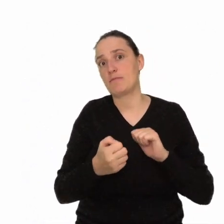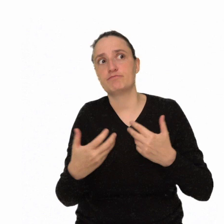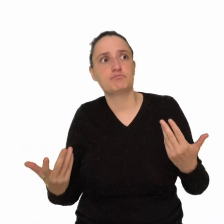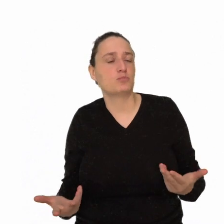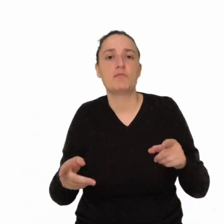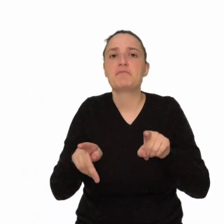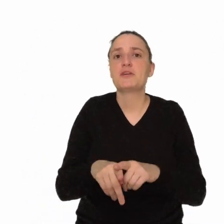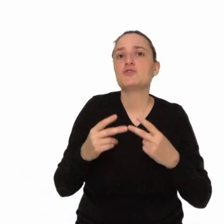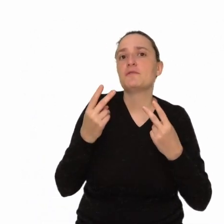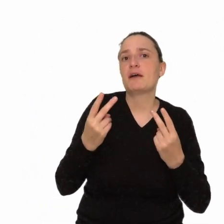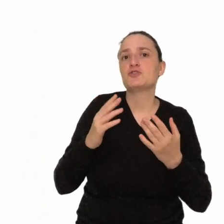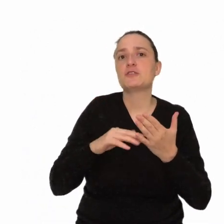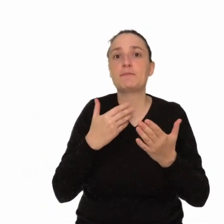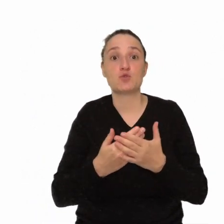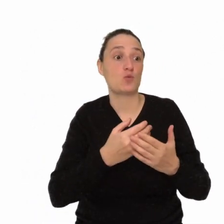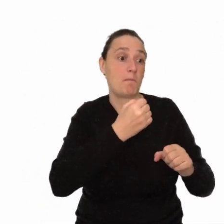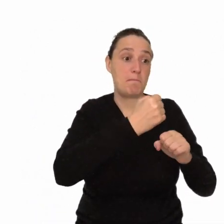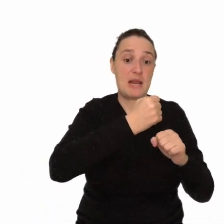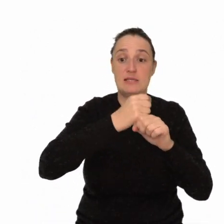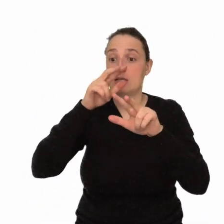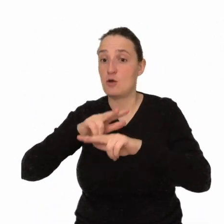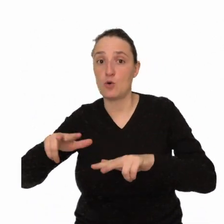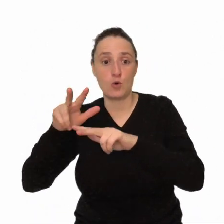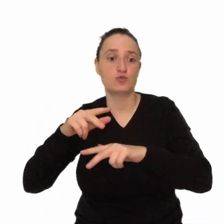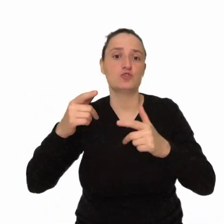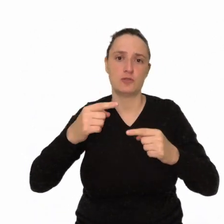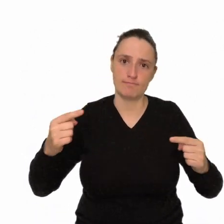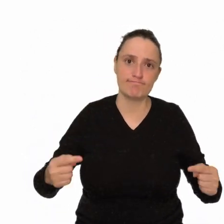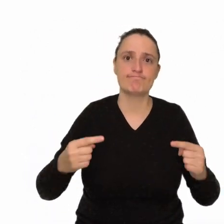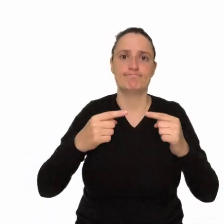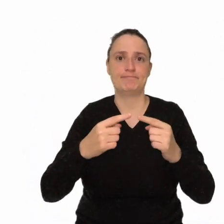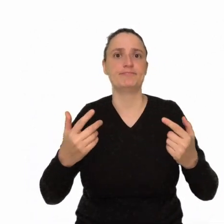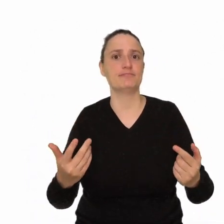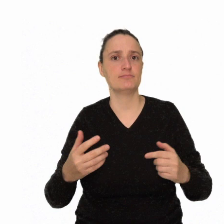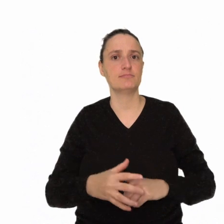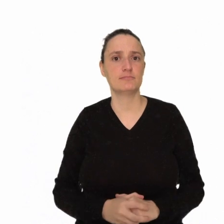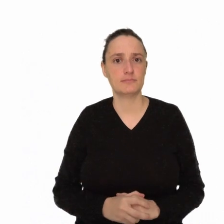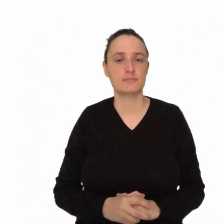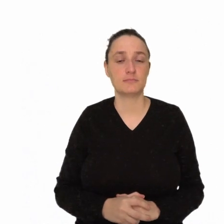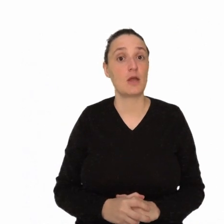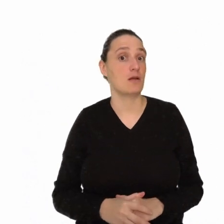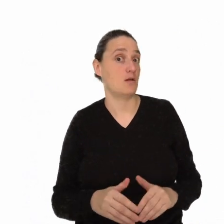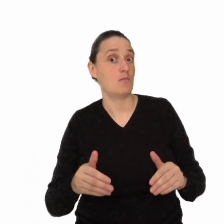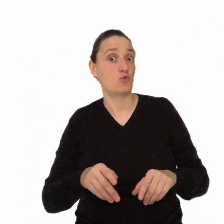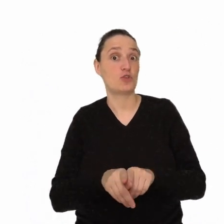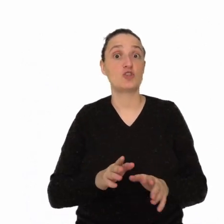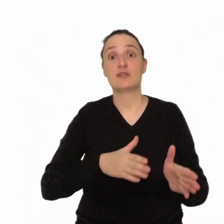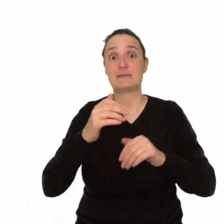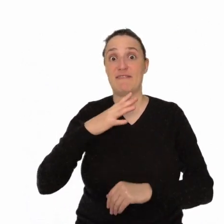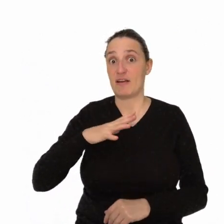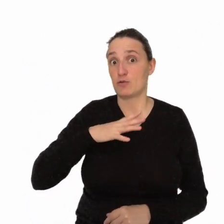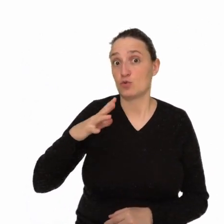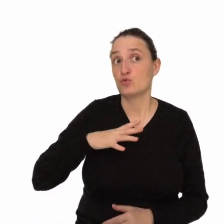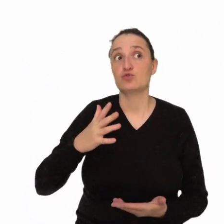związane są zgodzeniem pracy zawodowej i z życiem rodzinnym? Może wartością jest dla Ciebie to,